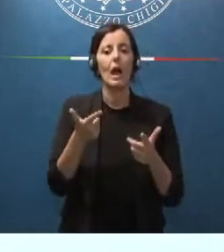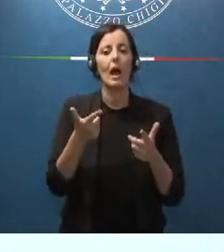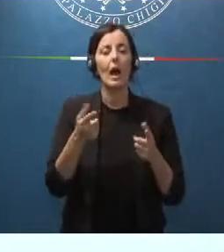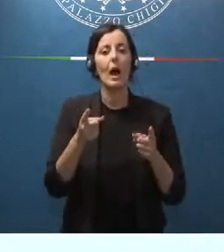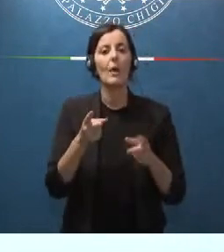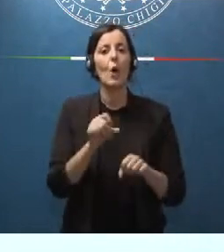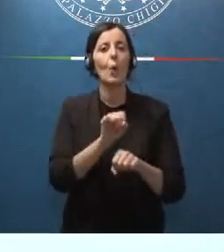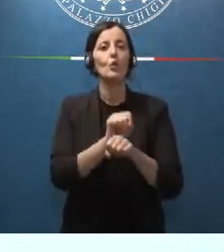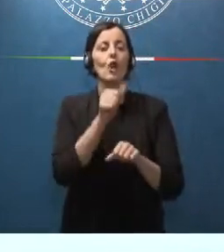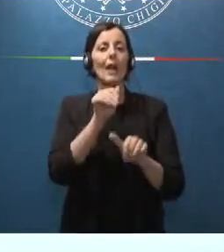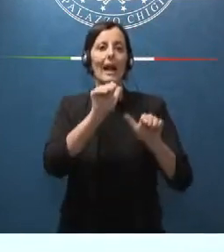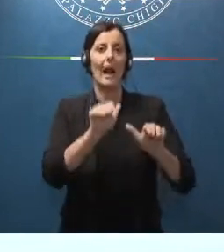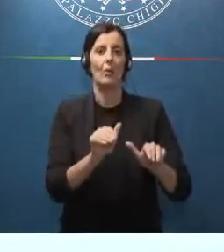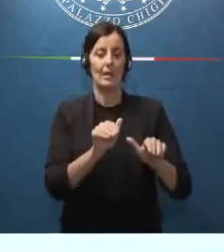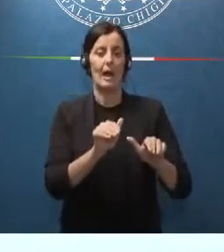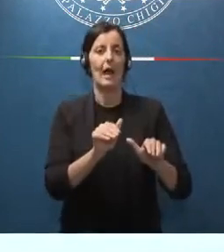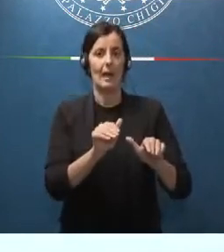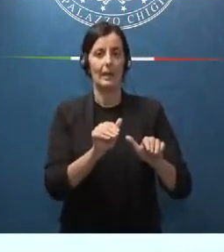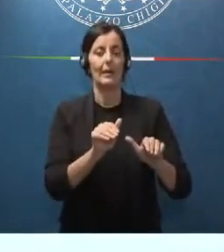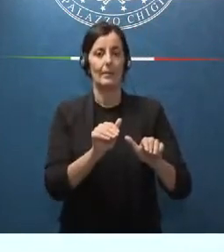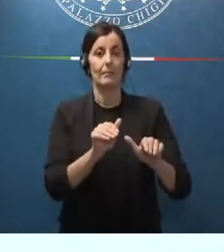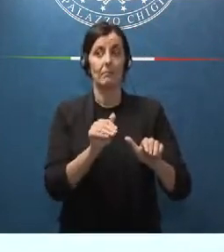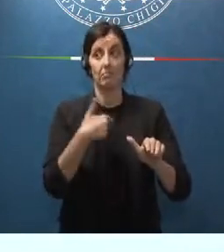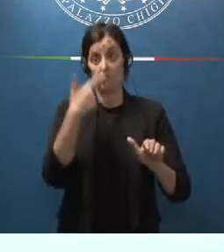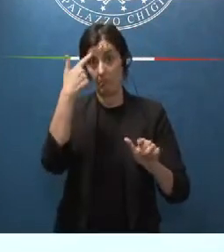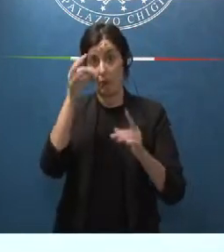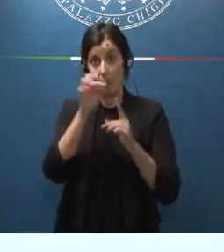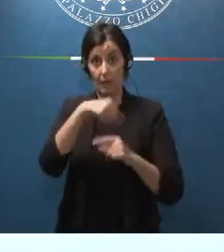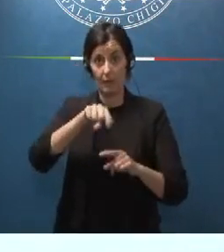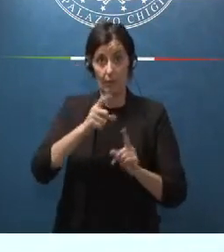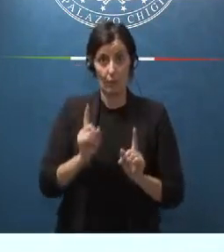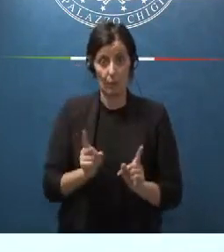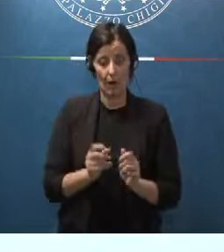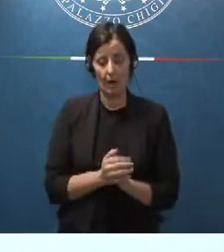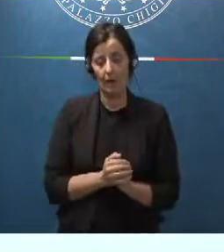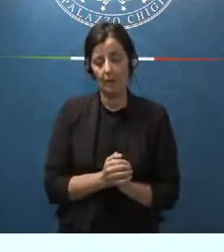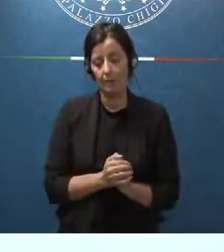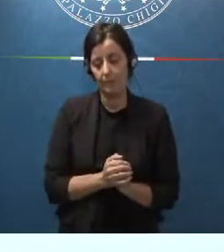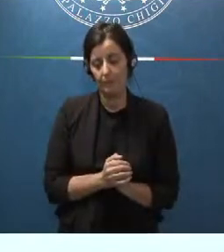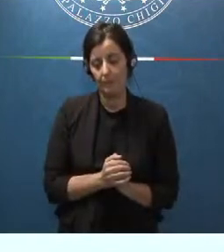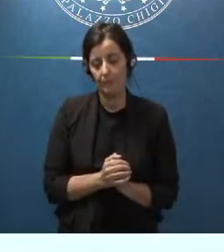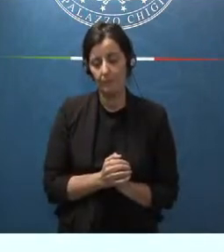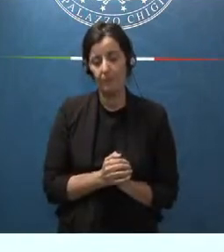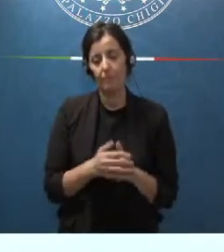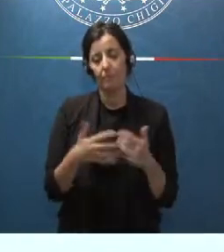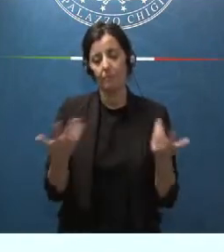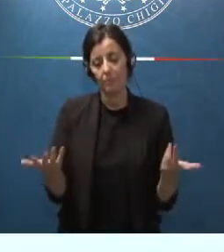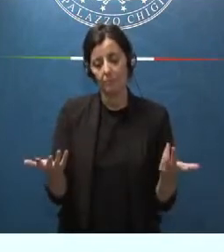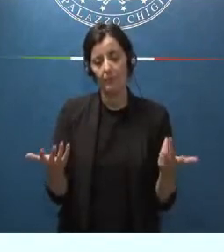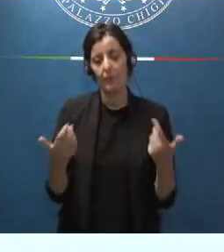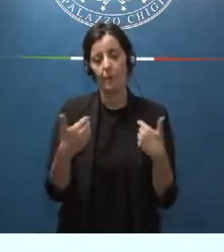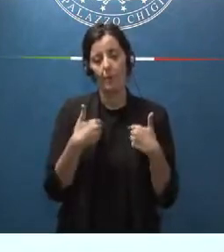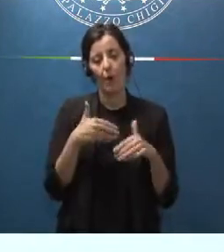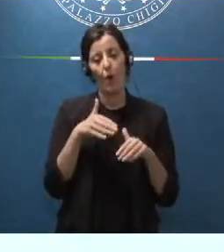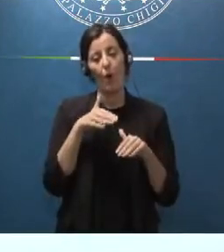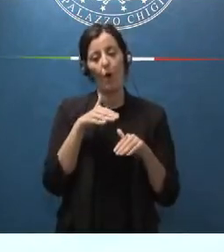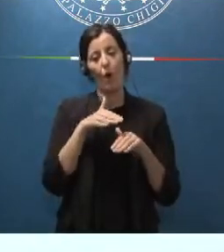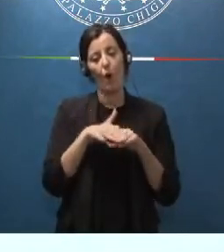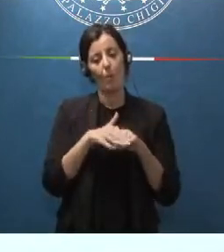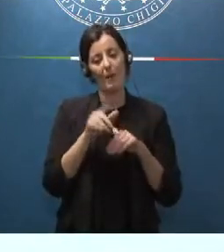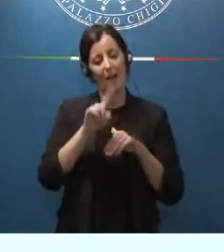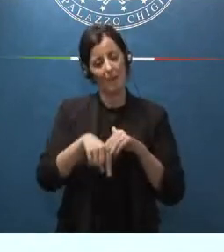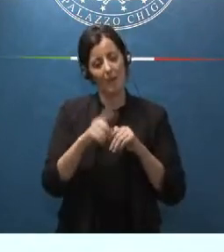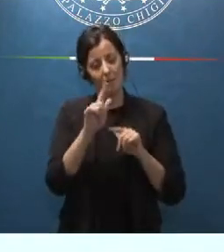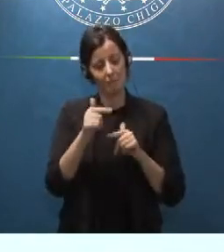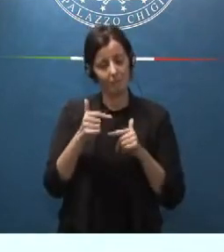Il nostro obiettivo è quello di devolvere la competenza alla emanazione dell'ordinanza di